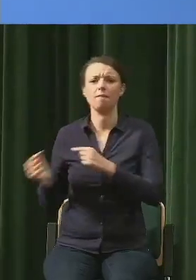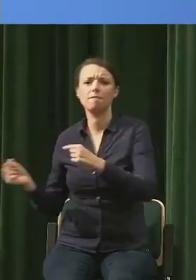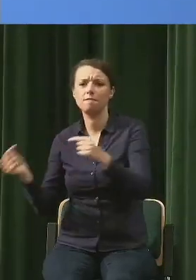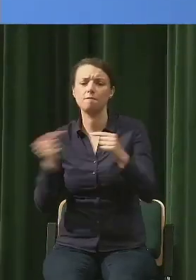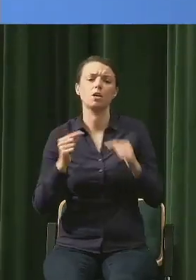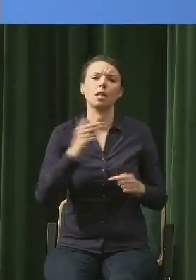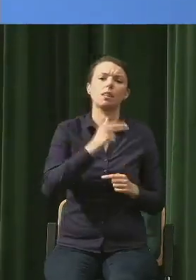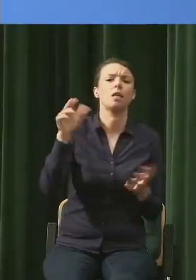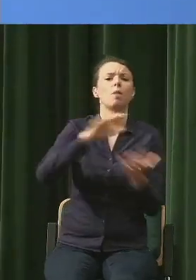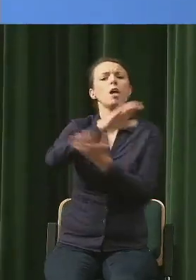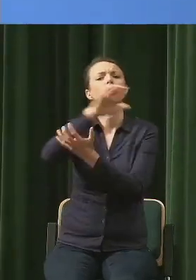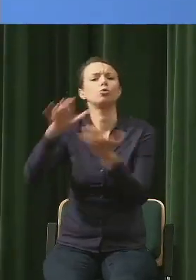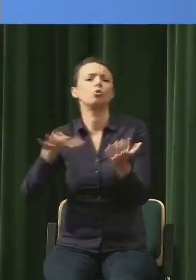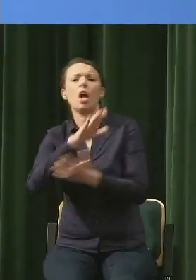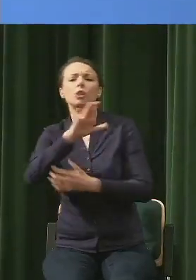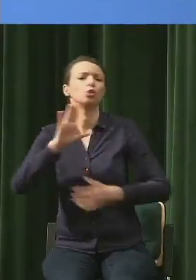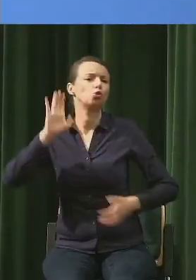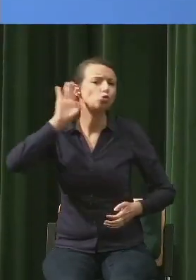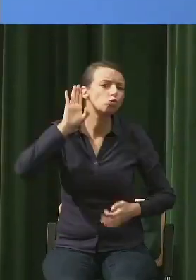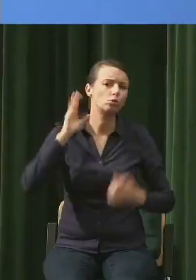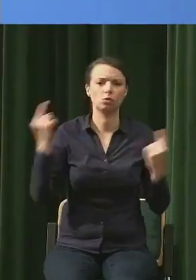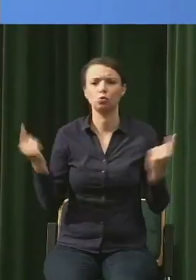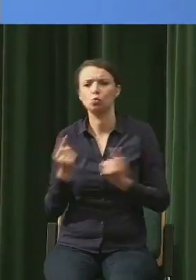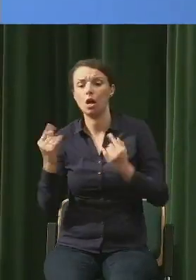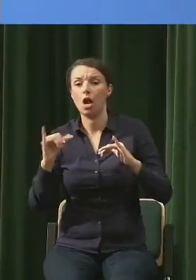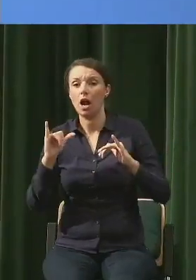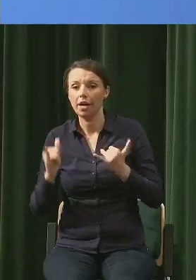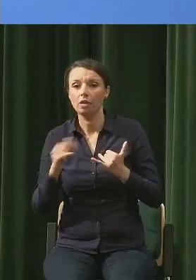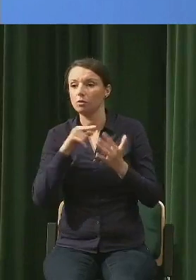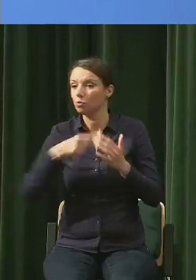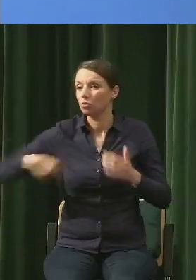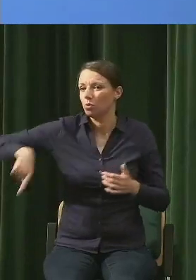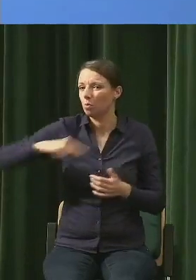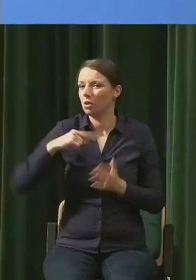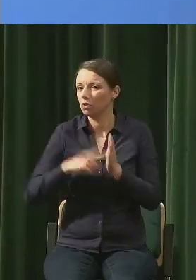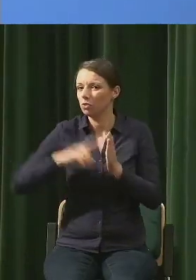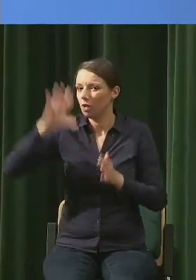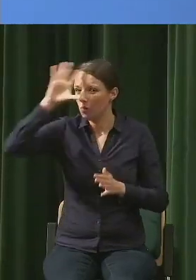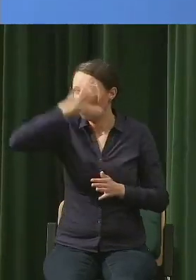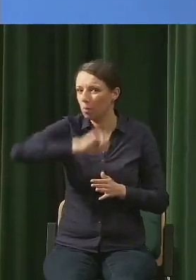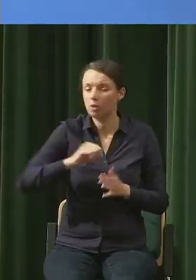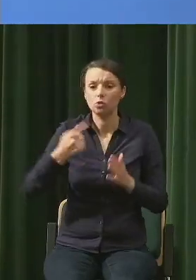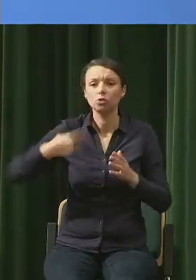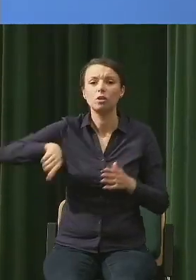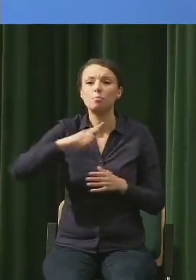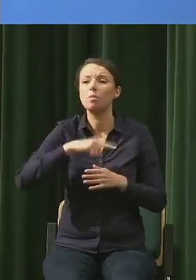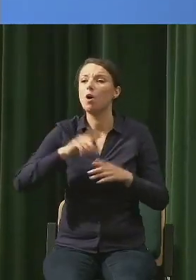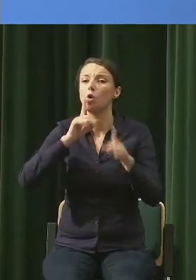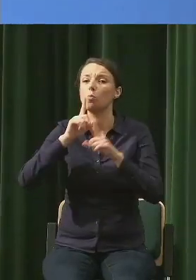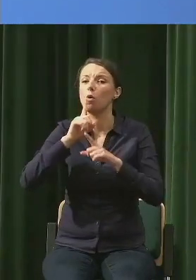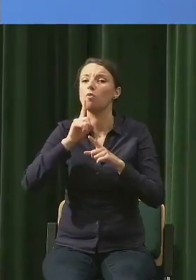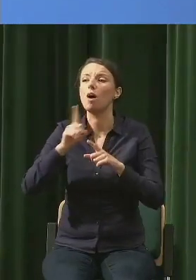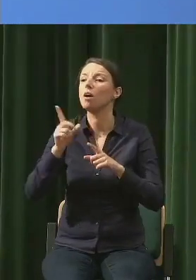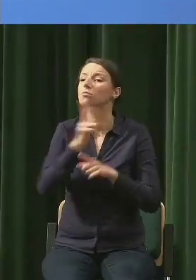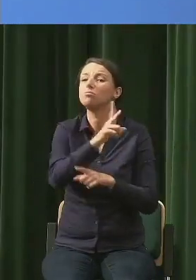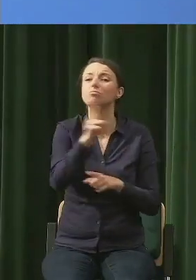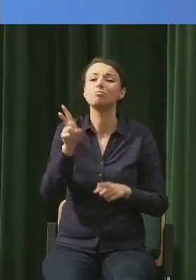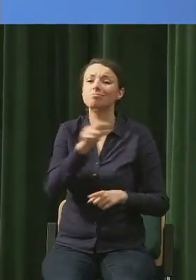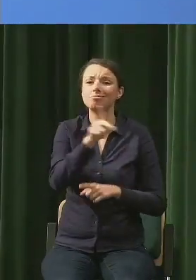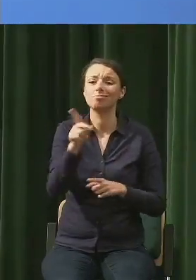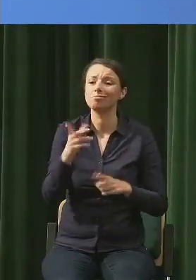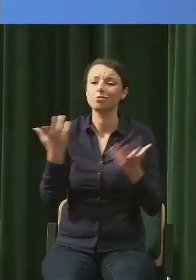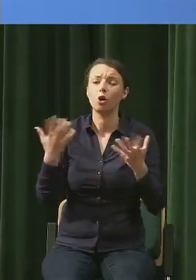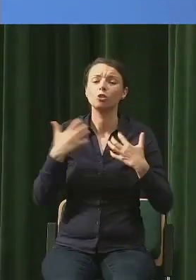zapominamy, że mówimy o tych, którzy żyją. O niepoznanych. Rośliny są wciąż niepoznane.